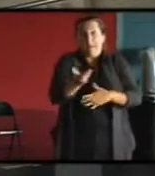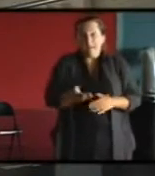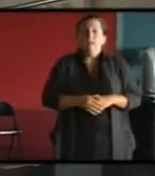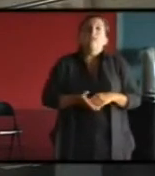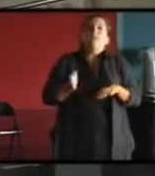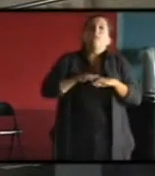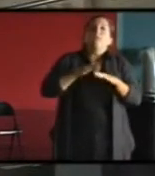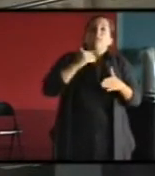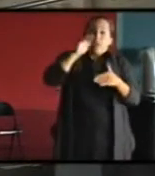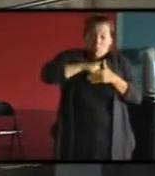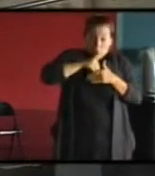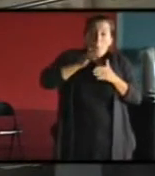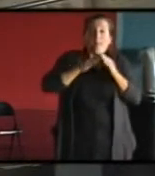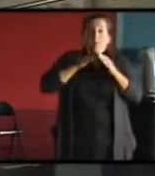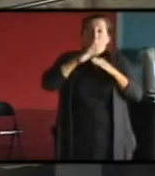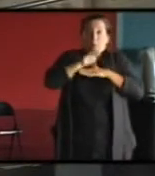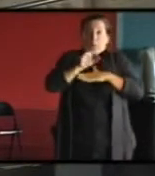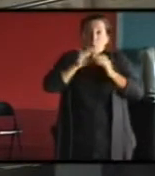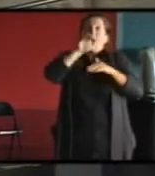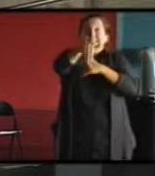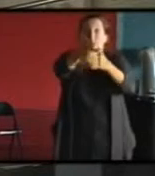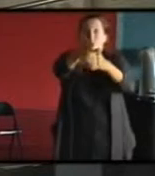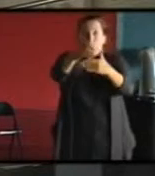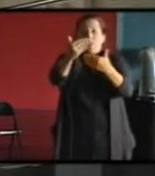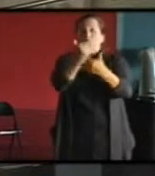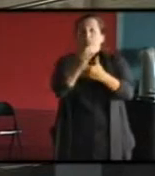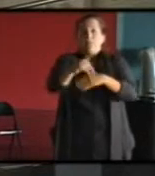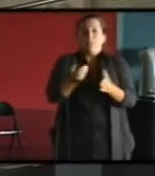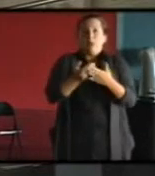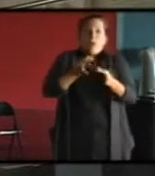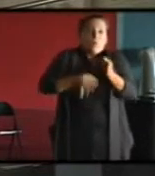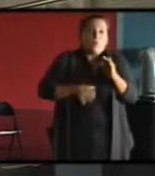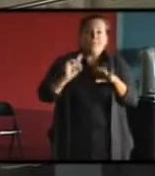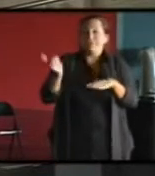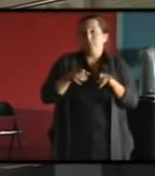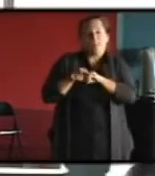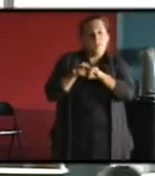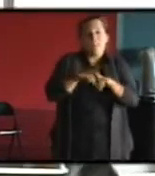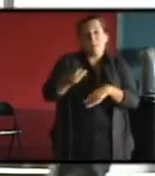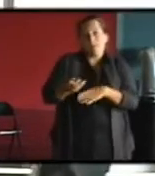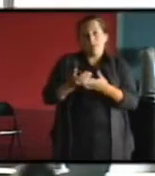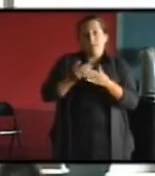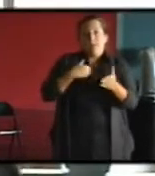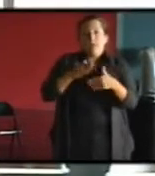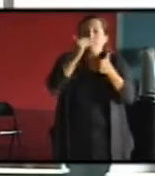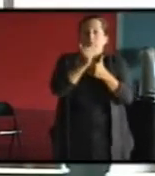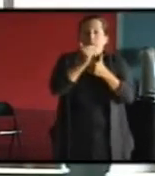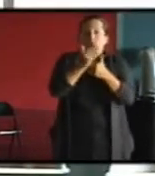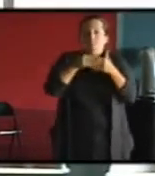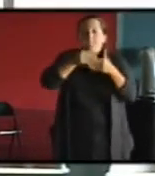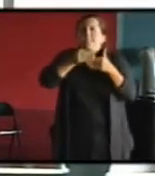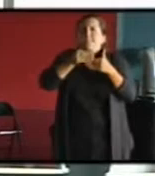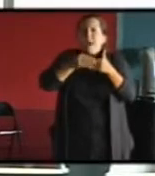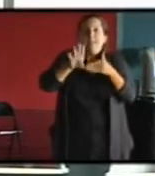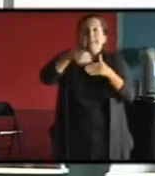isolation intérieure ou extérieure, nous, on est arrivé à la conclusion, et je crois que c'est la conclusion de beaucoup de monde aujourd'hui, que l'isolation extérieure était